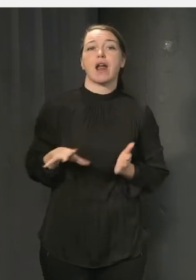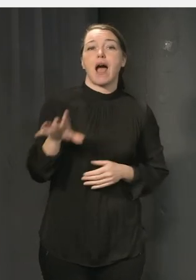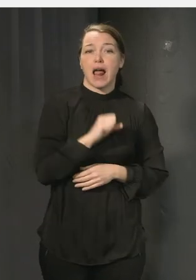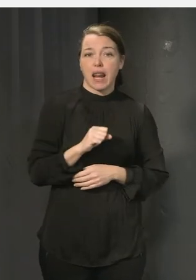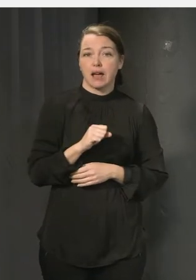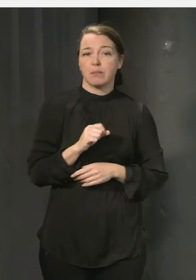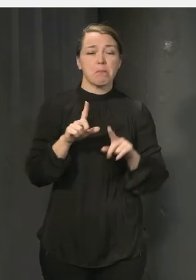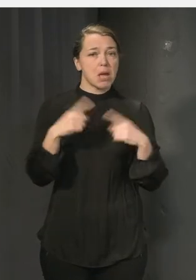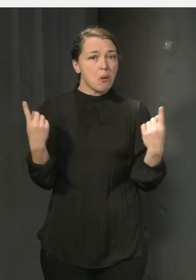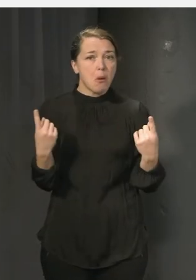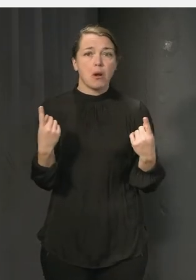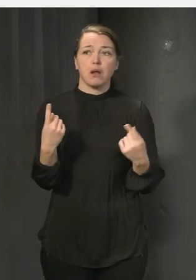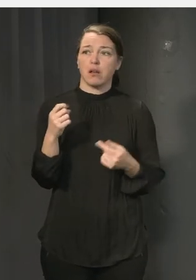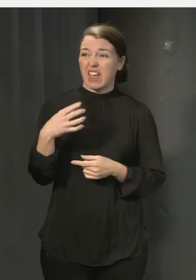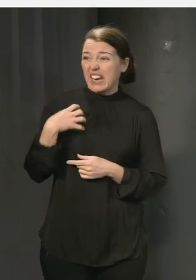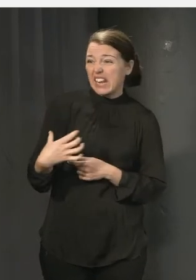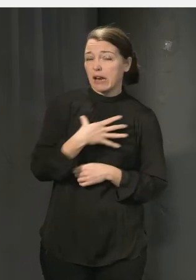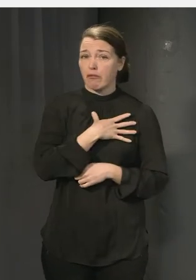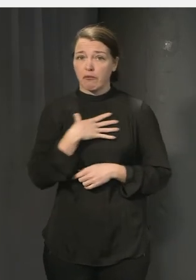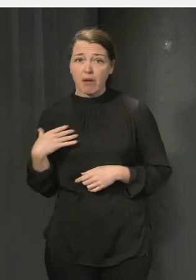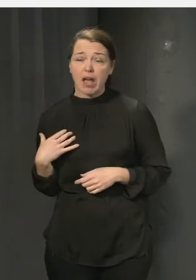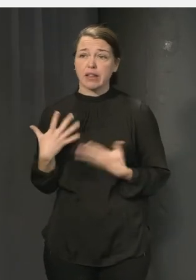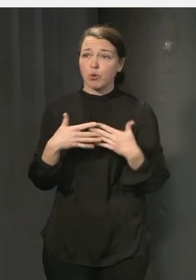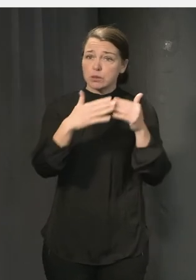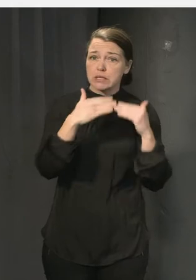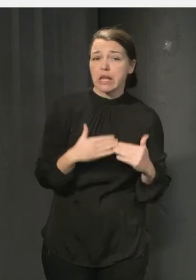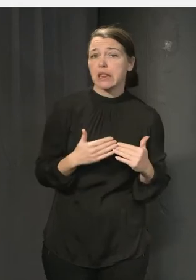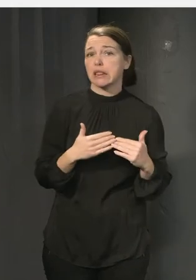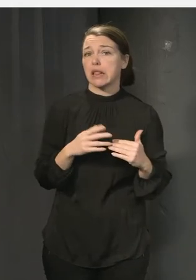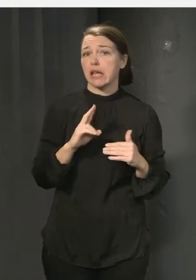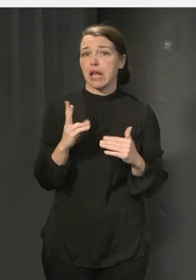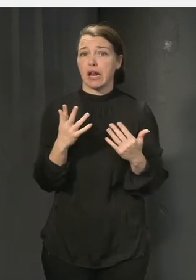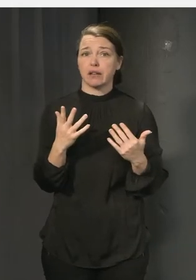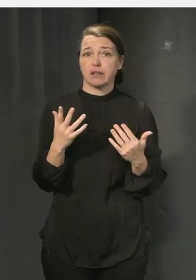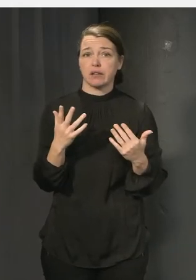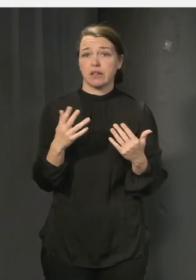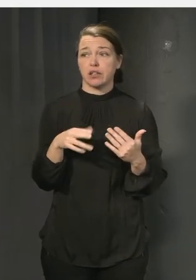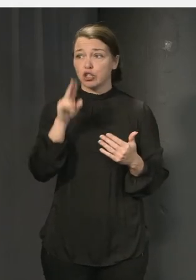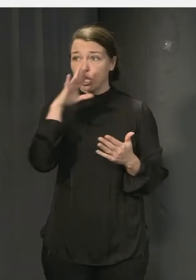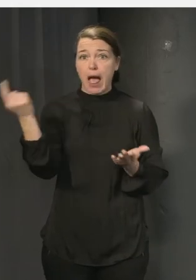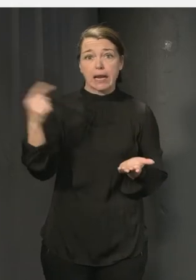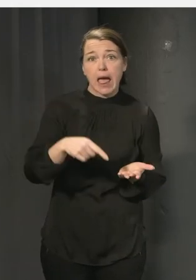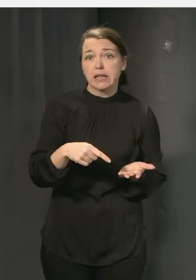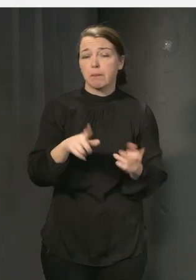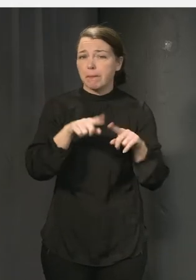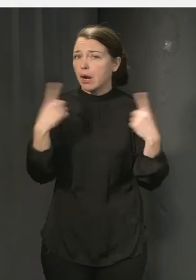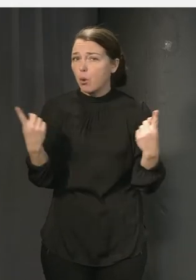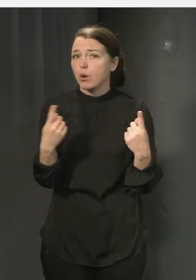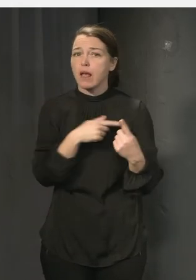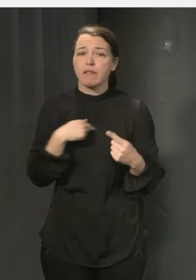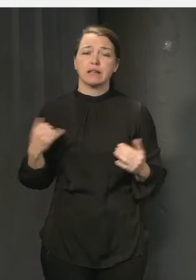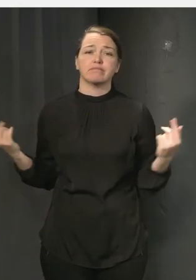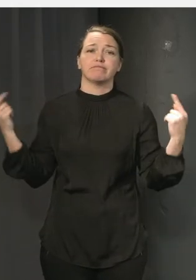alla oavsett hur mycket pengar man har, om man har funktionsnedsättning, om man är nyanländ till Sverige. Oavsett så träffas man